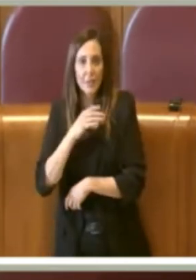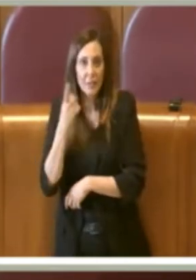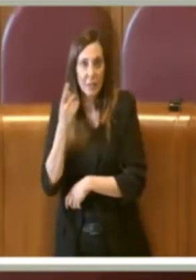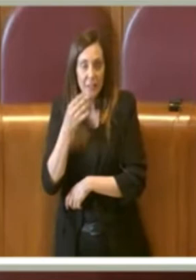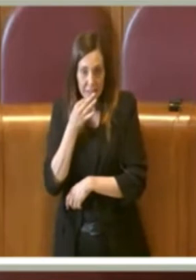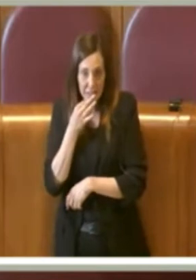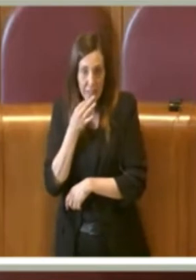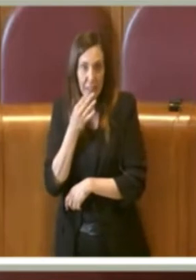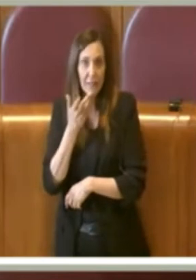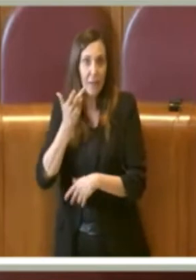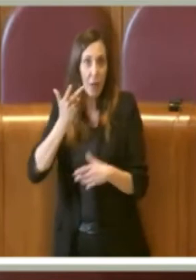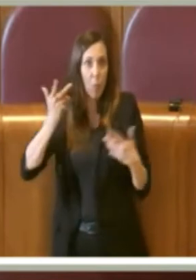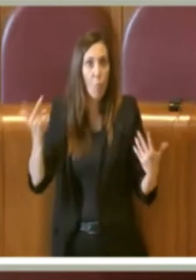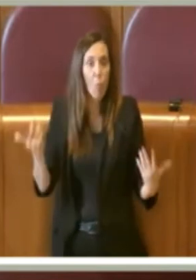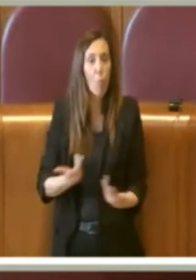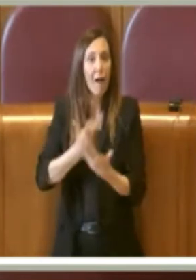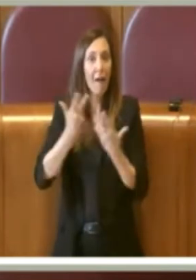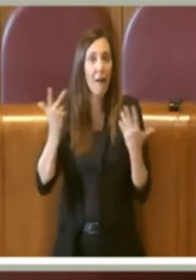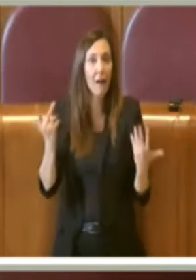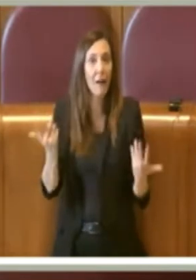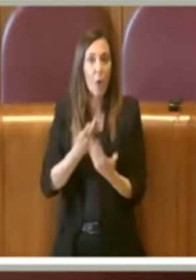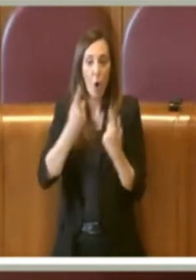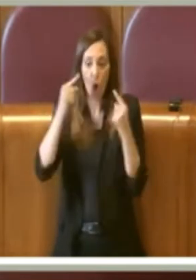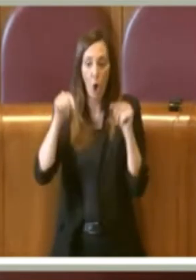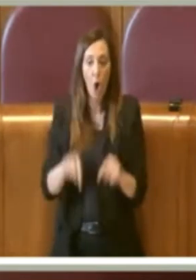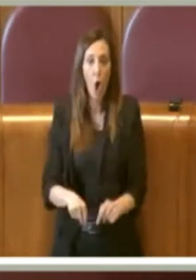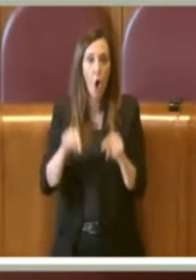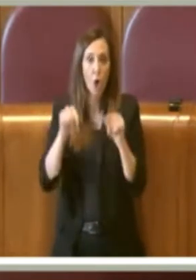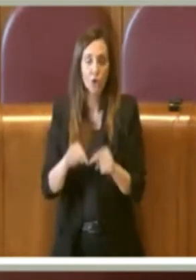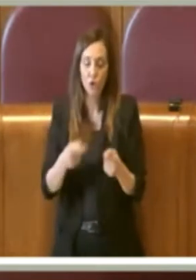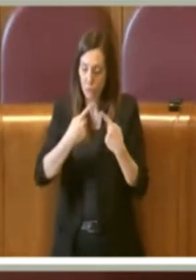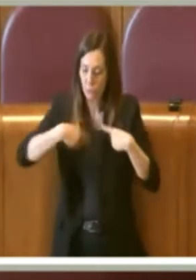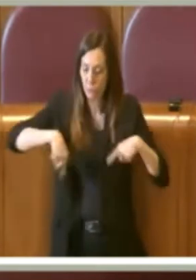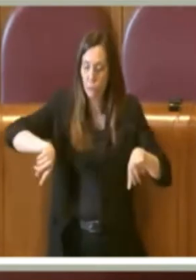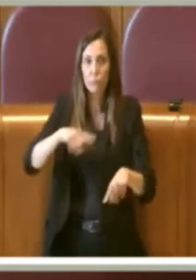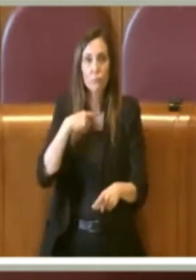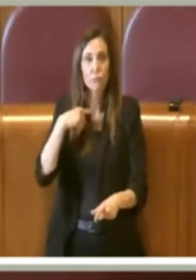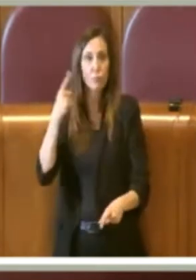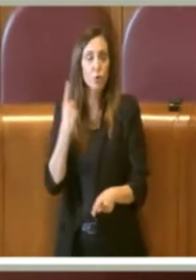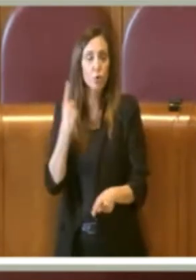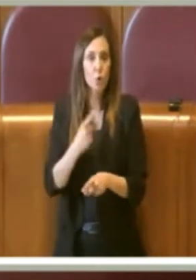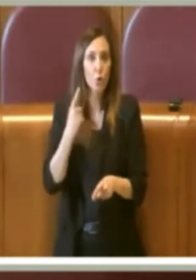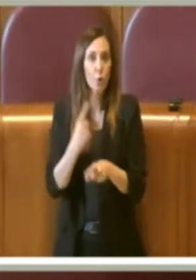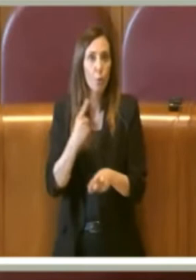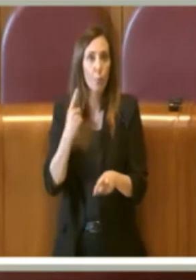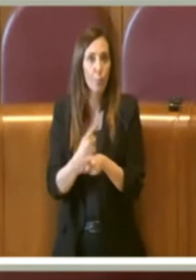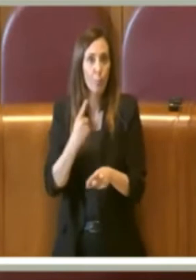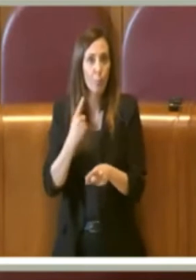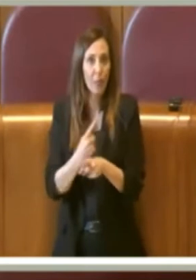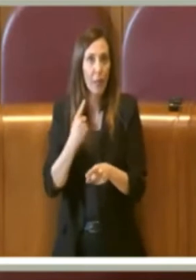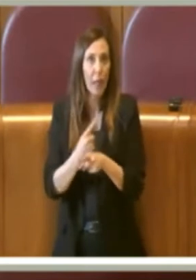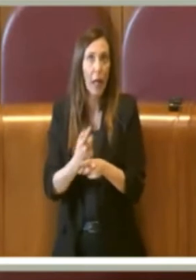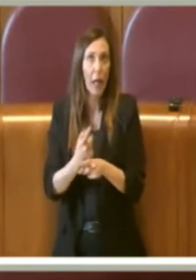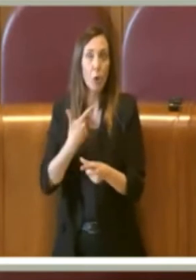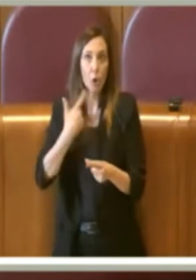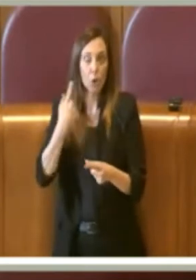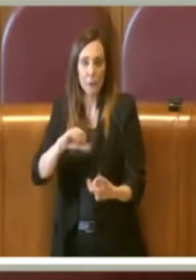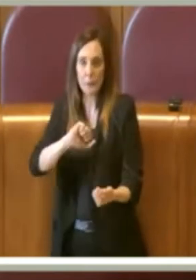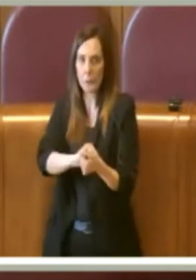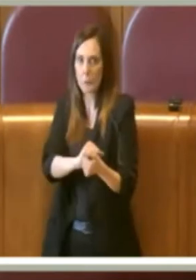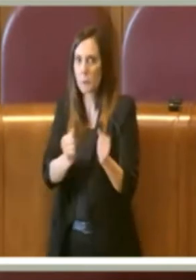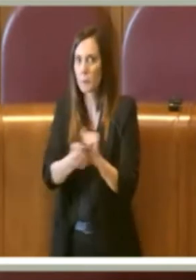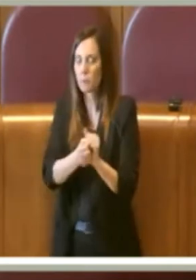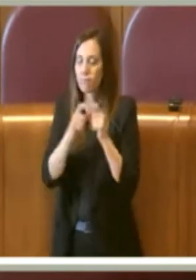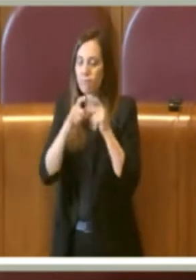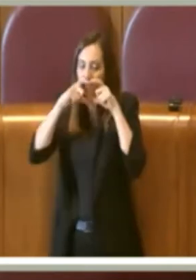sicurezza, in qualche modo che oggi dobbiamo tenere per combattere questo